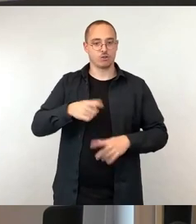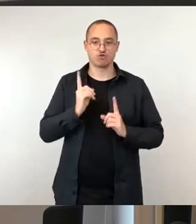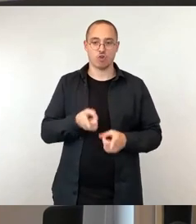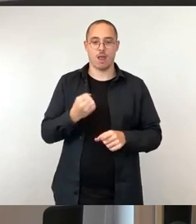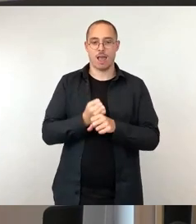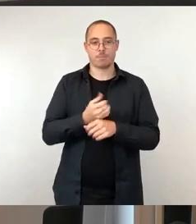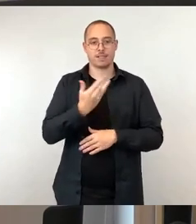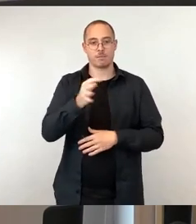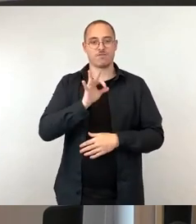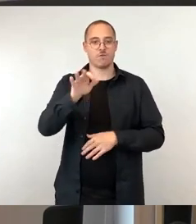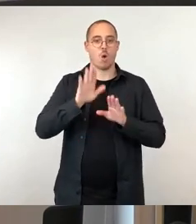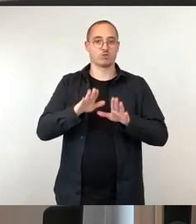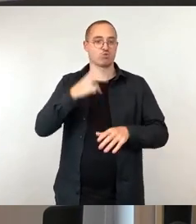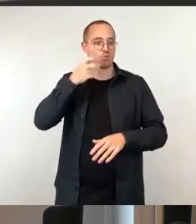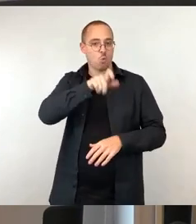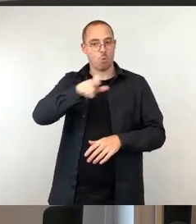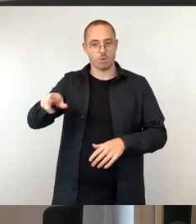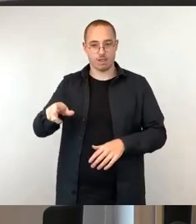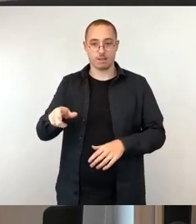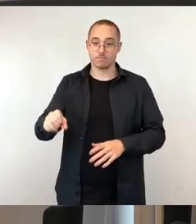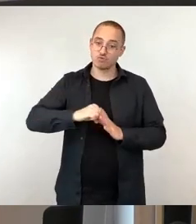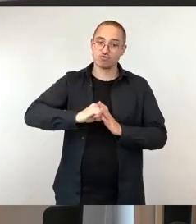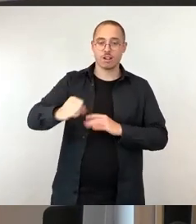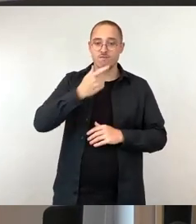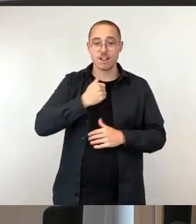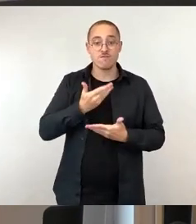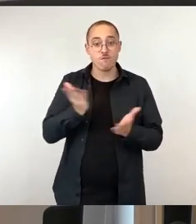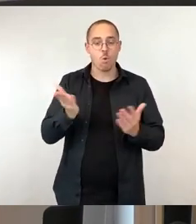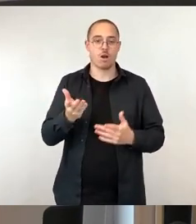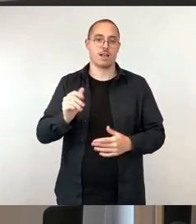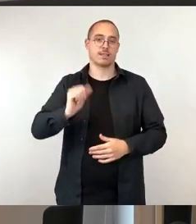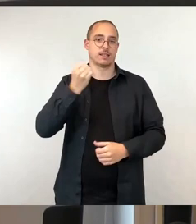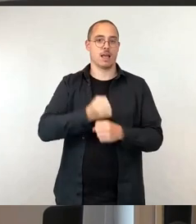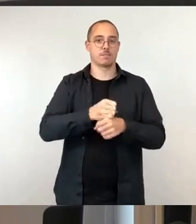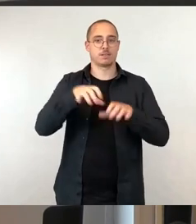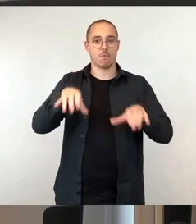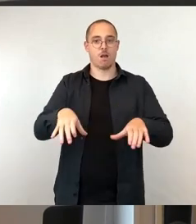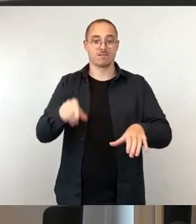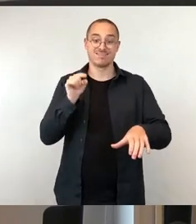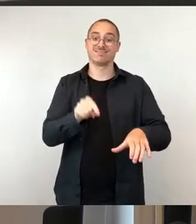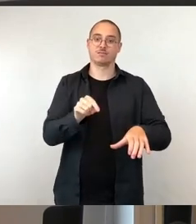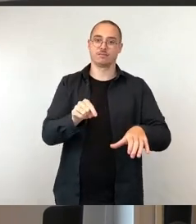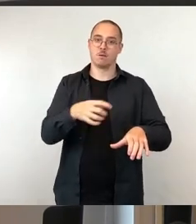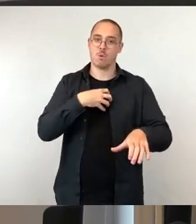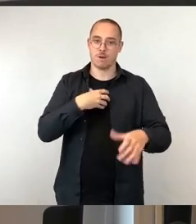dem ganz normalen Arbeitsmarkt. Denn hier liegt das eigentliche Problem. Es bestehen zahlreiche